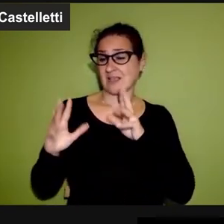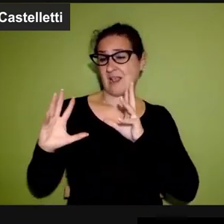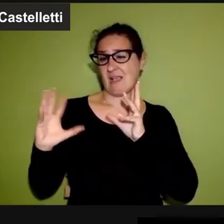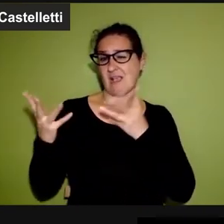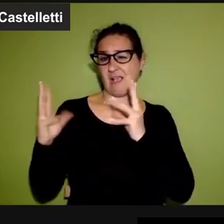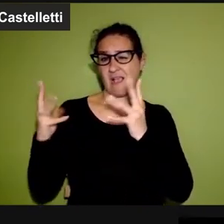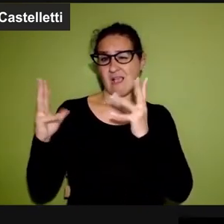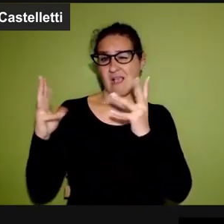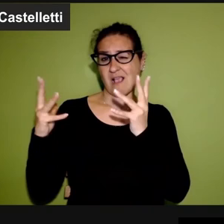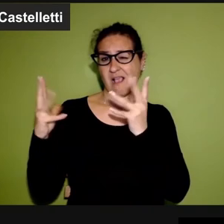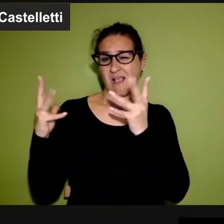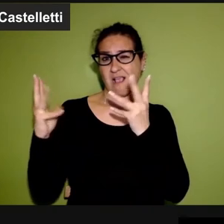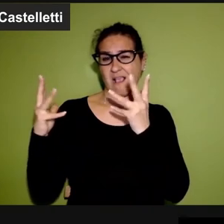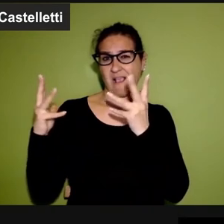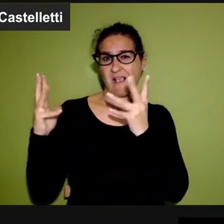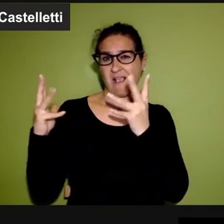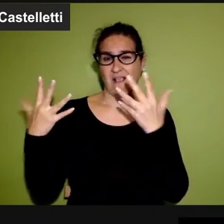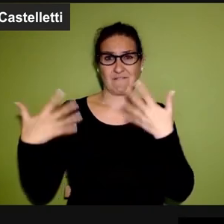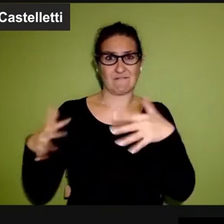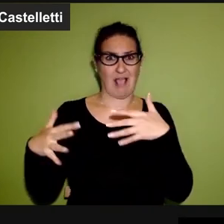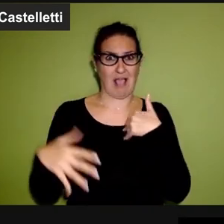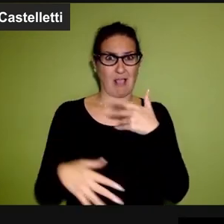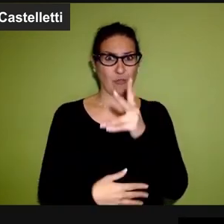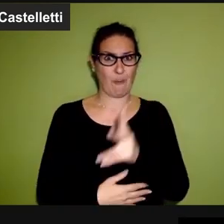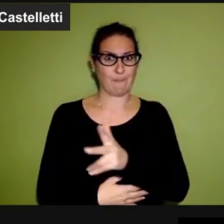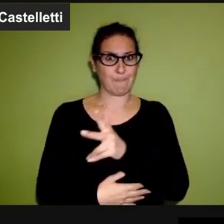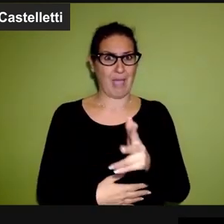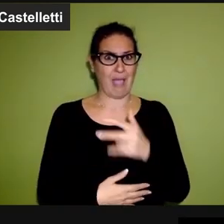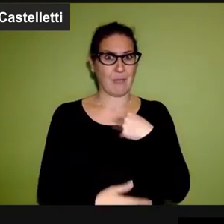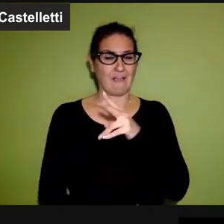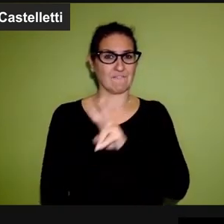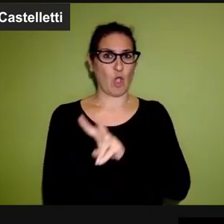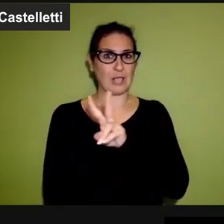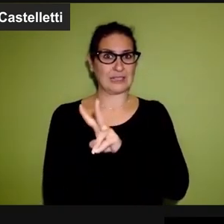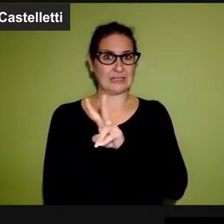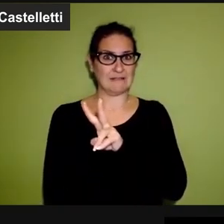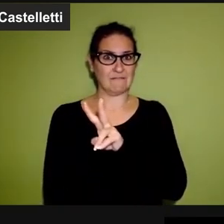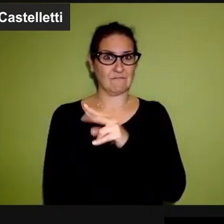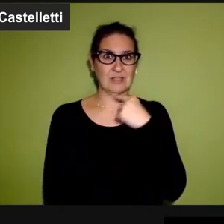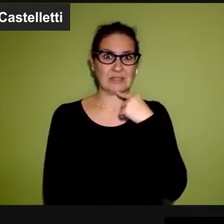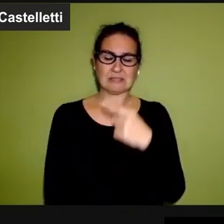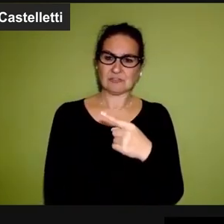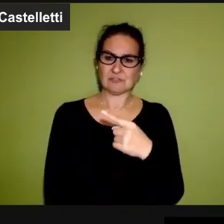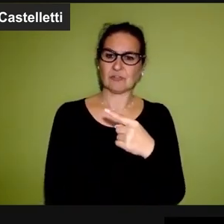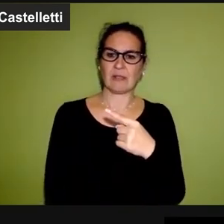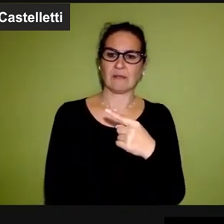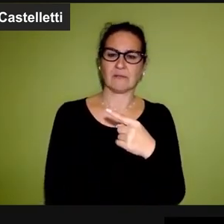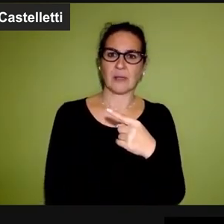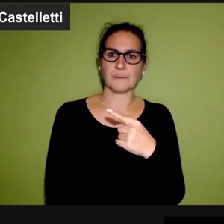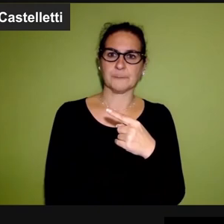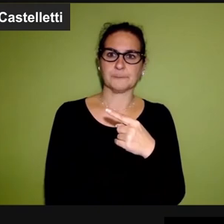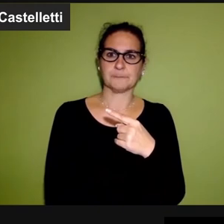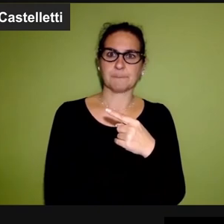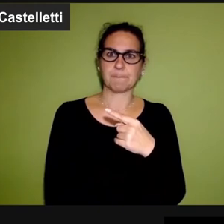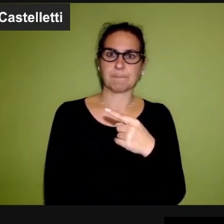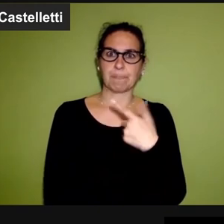la sera avevano applaudito entusiasticamente le parole di Voitiva che li invitava